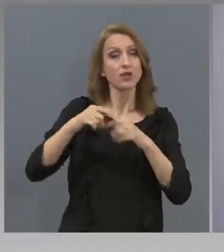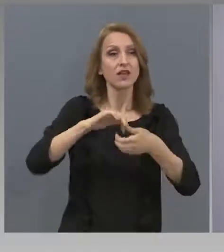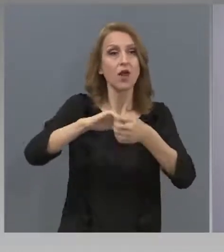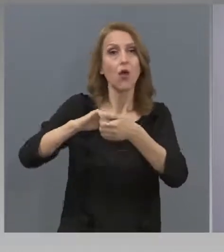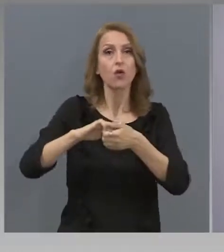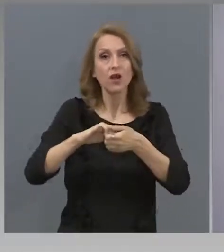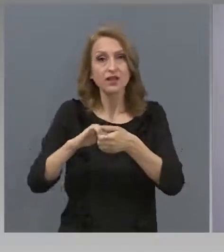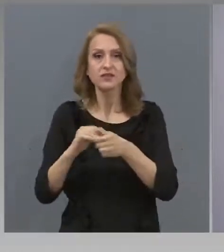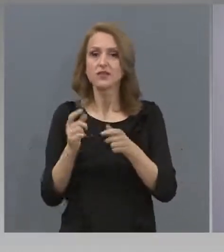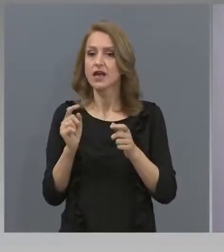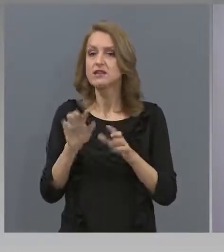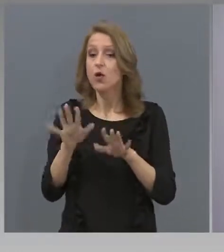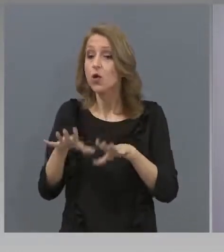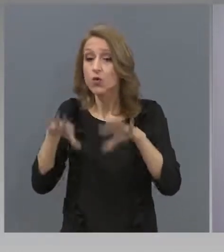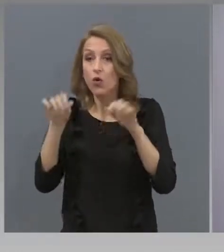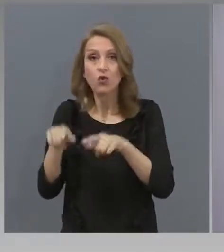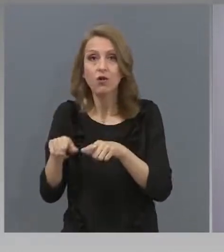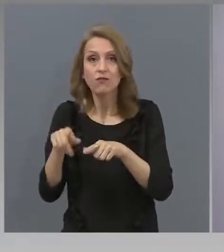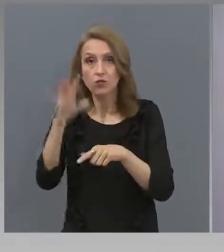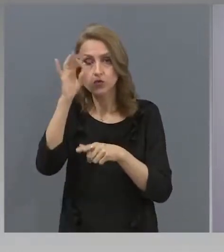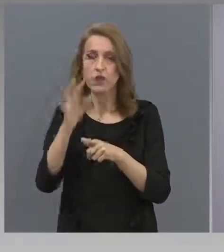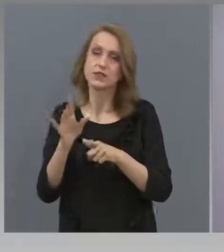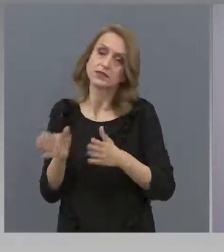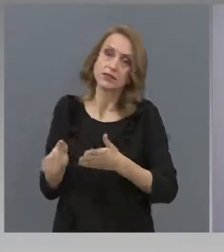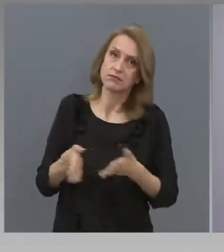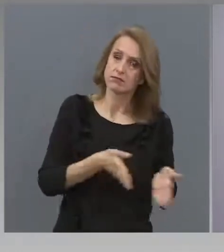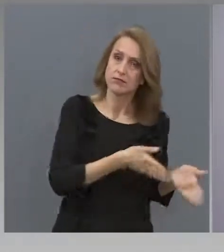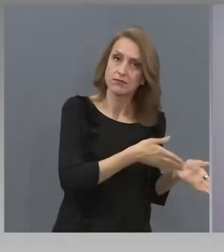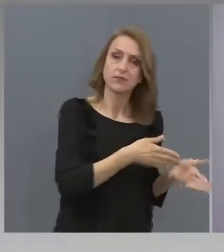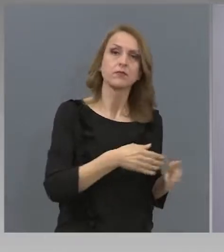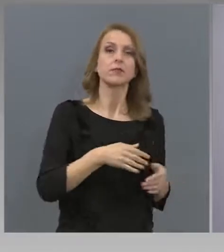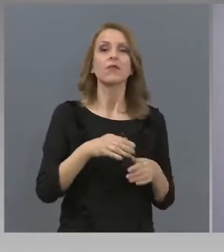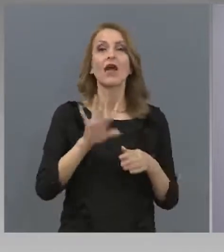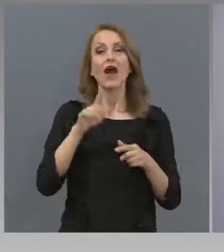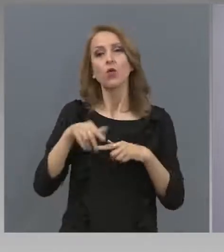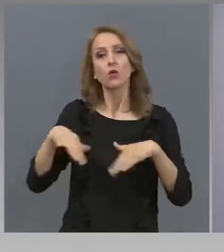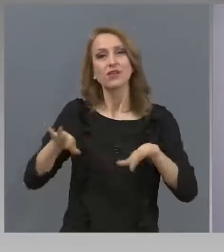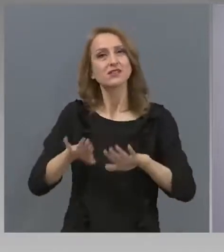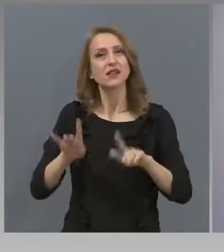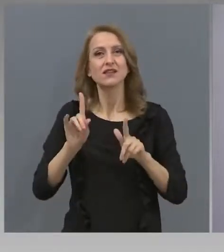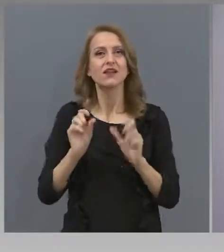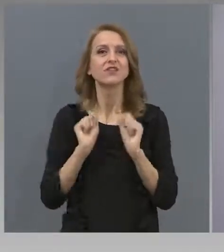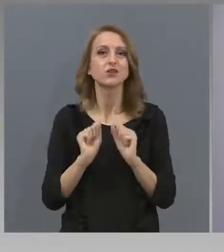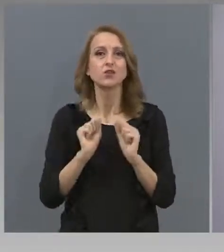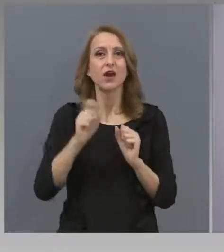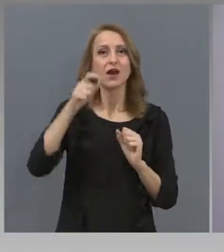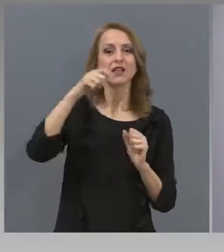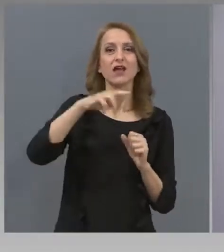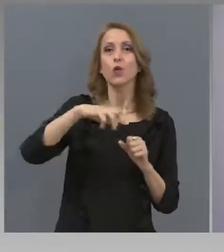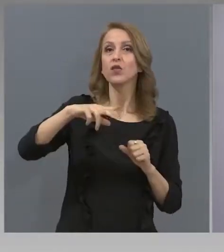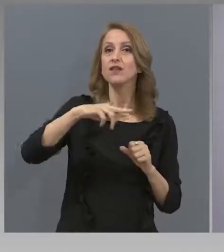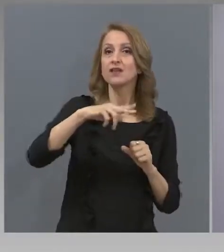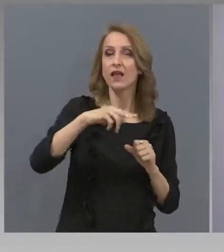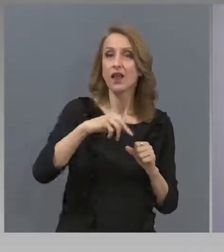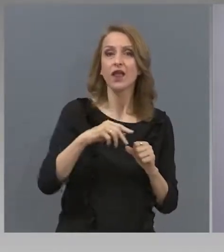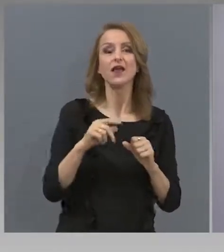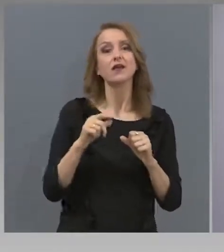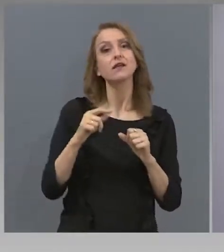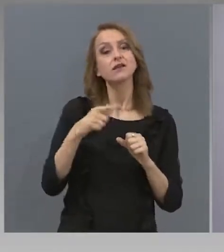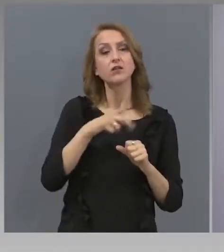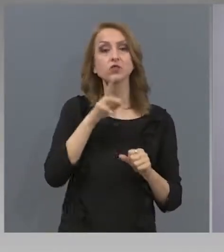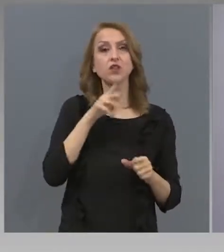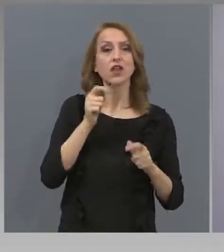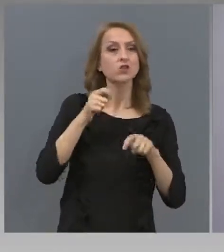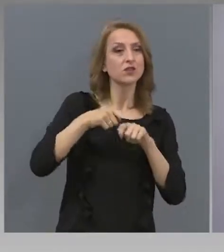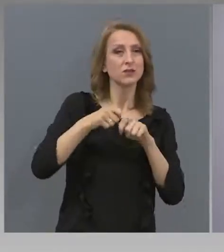ще приключат по-рано. могат да чакат родителите, с тогава е необходимо да се направи така, че те да ни заимодействат